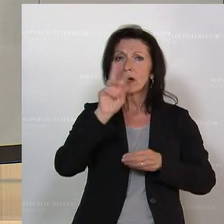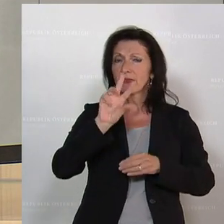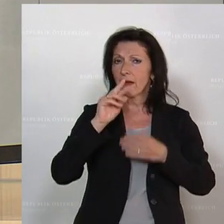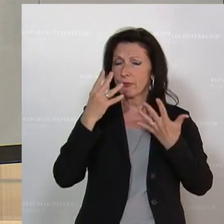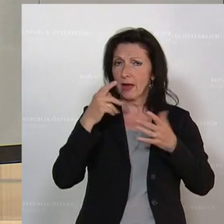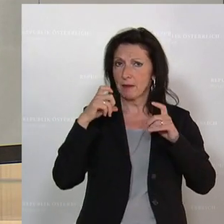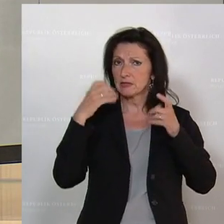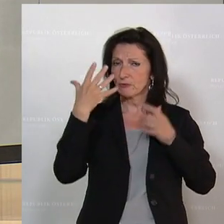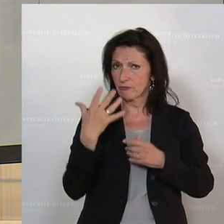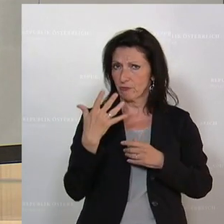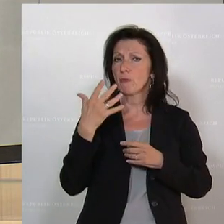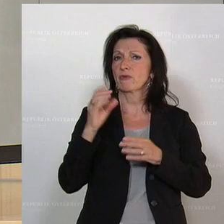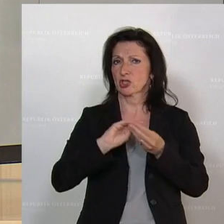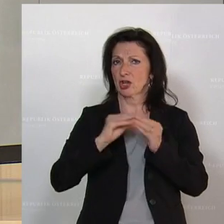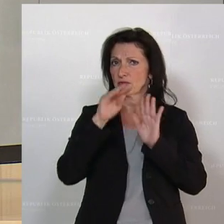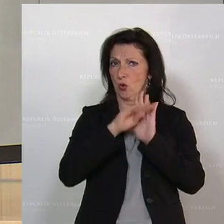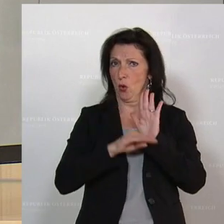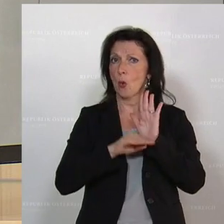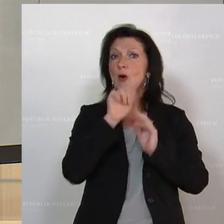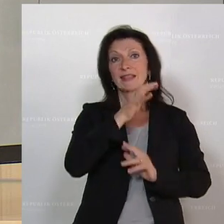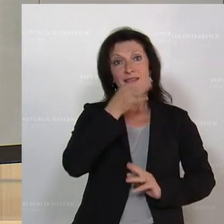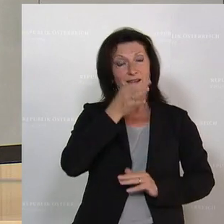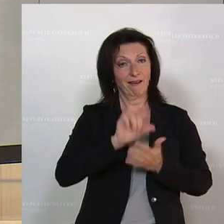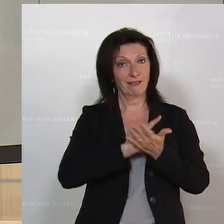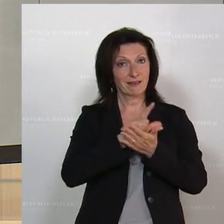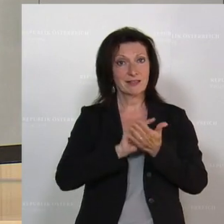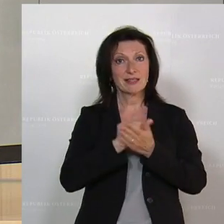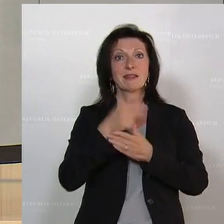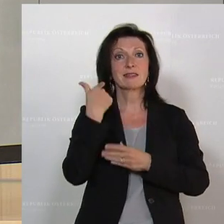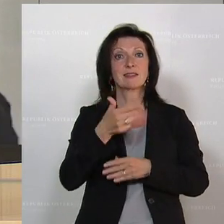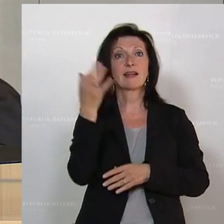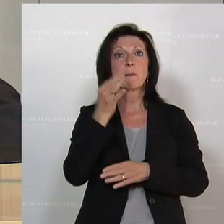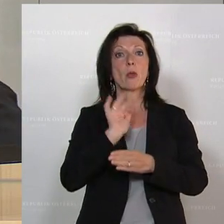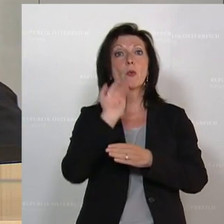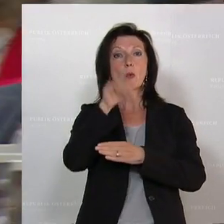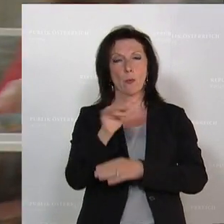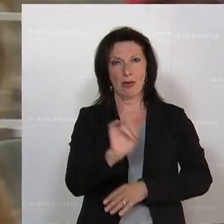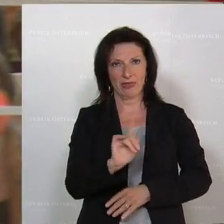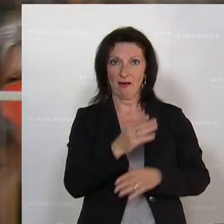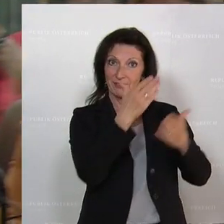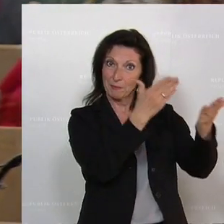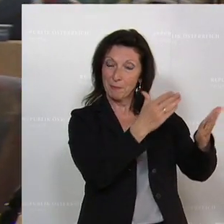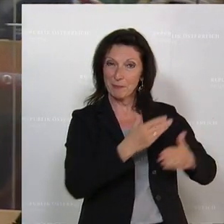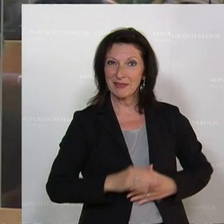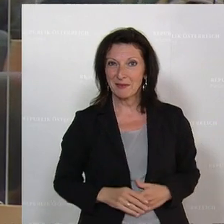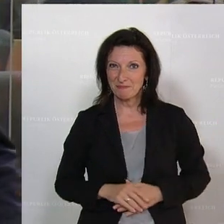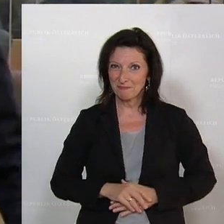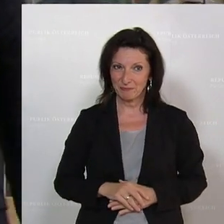der Geschäftsordnung 20 Minuten nicht überschreitend auf das Wort erteilen. Herr Abgeordneter, Ihnen steht das Wort.